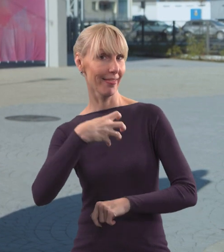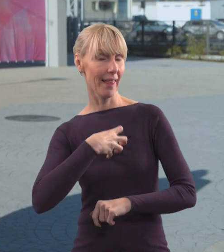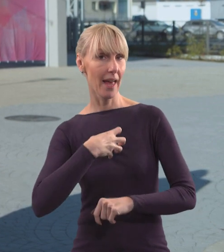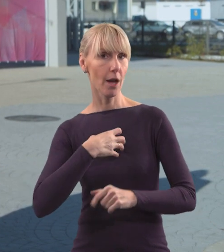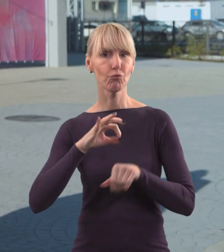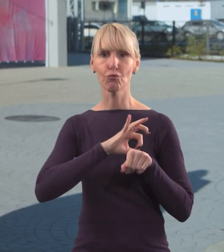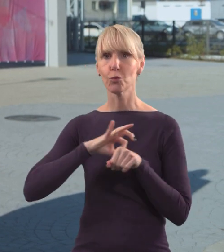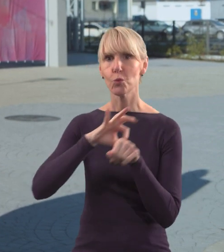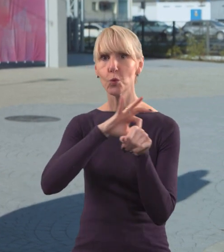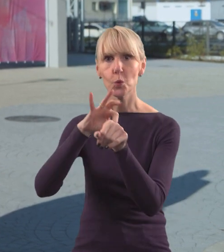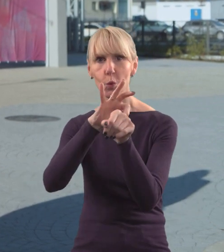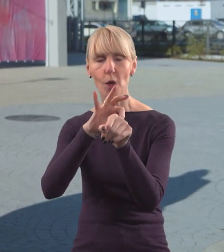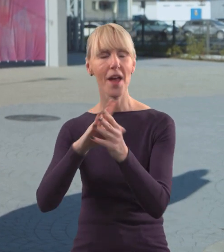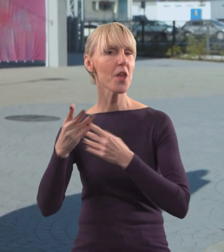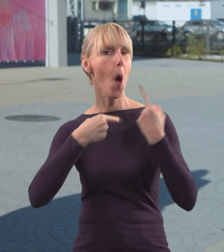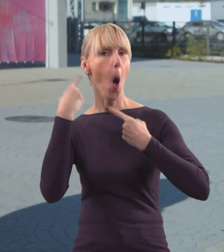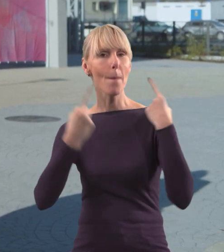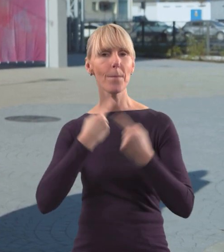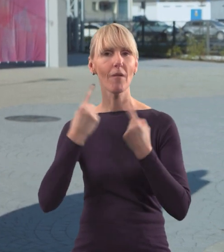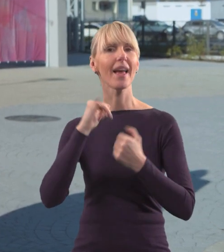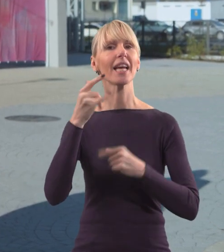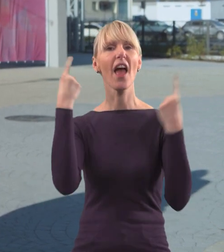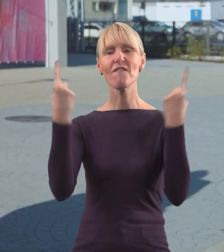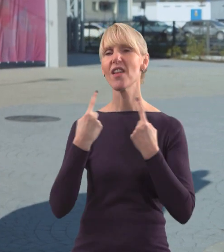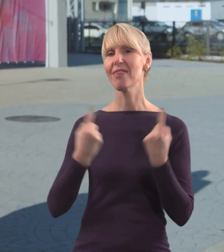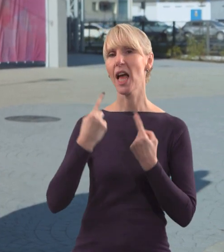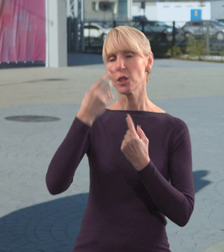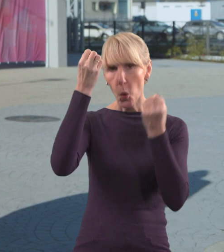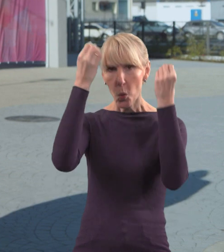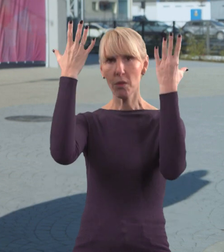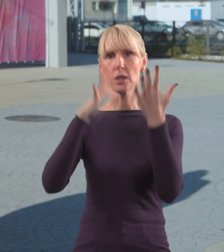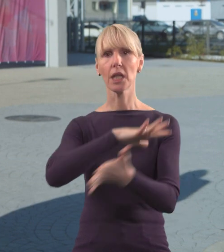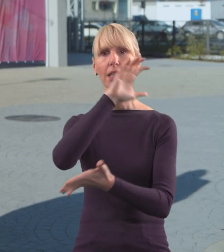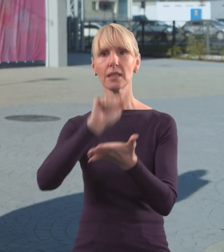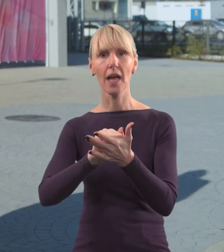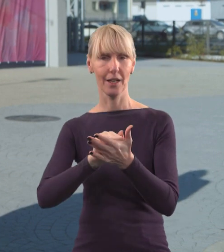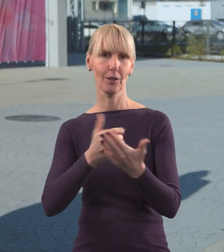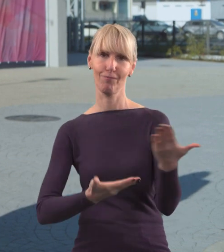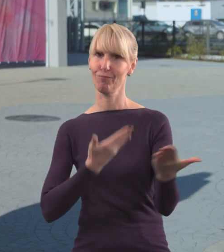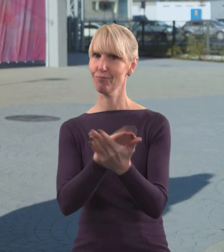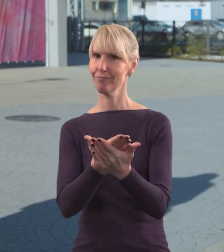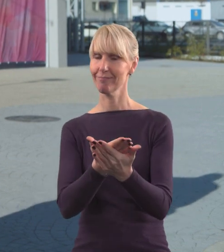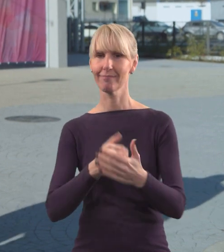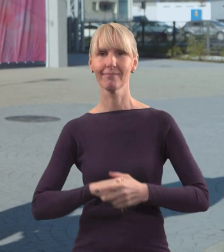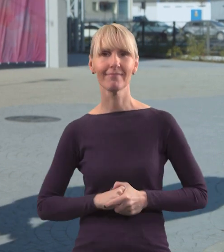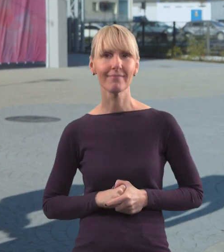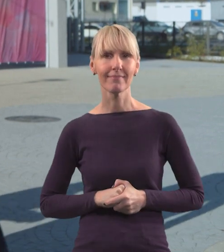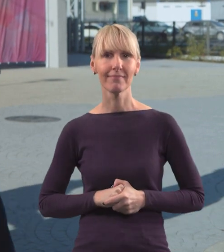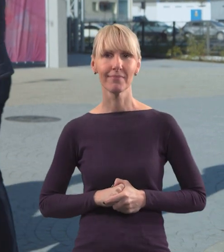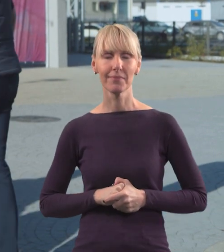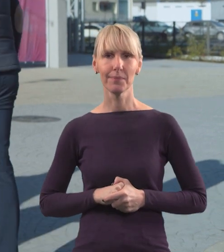nas po obiekcie, a także opowie nam, jakie wydarzenia kulturalne oraz zajęcia znajdują się w ich ofercie. Chodźcie!